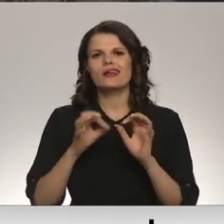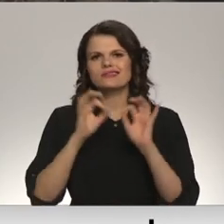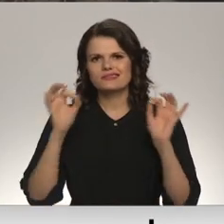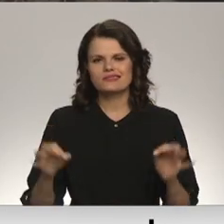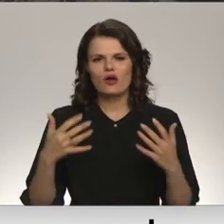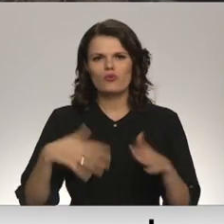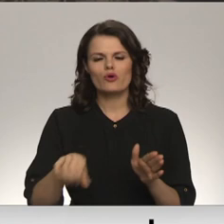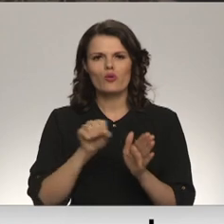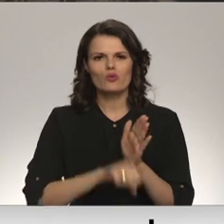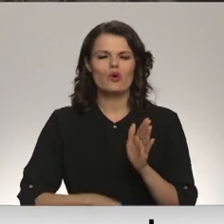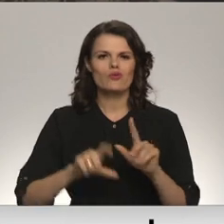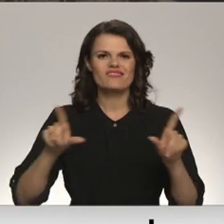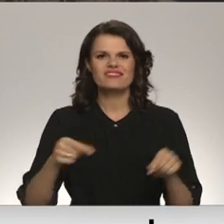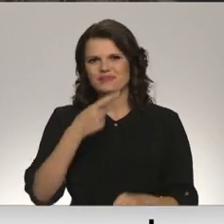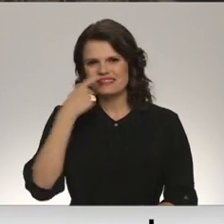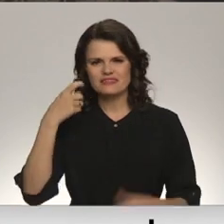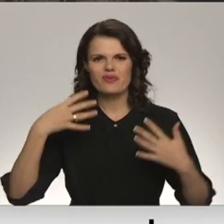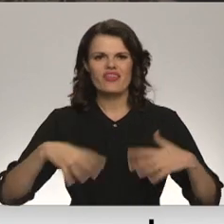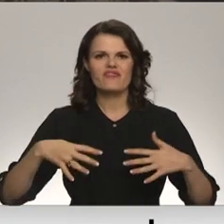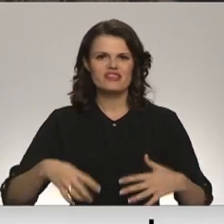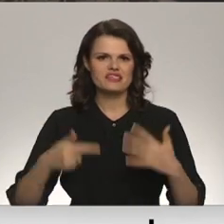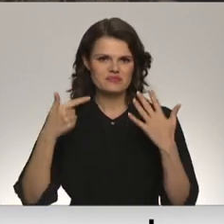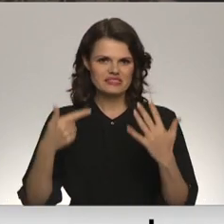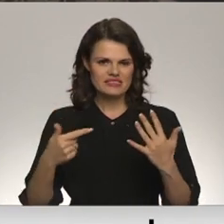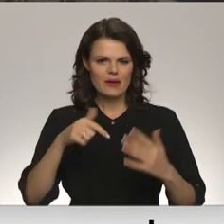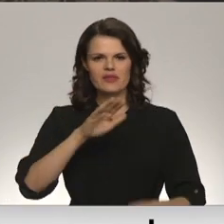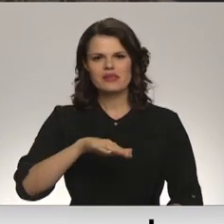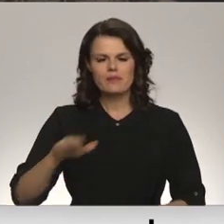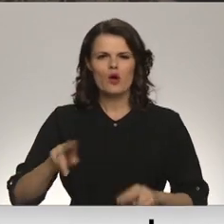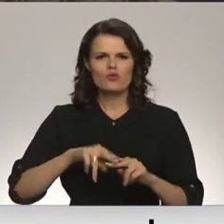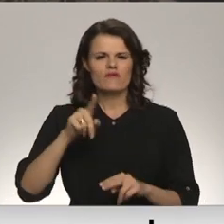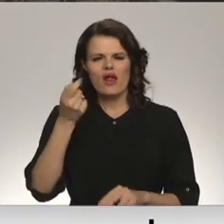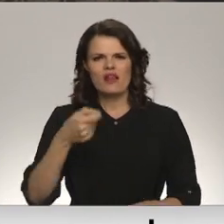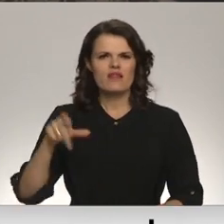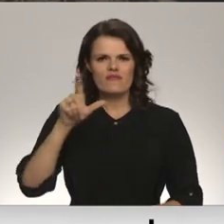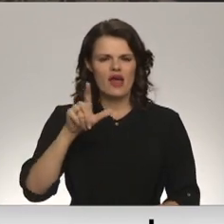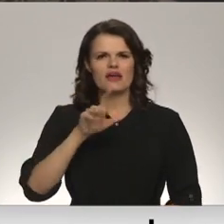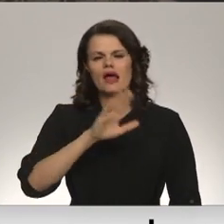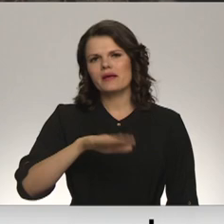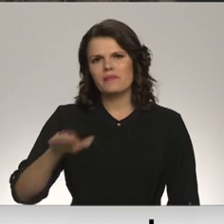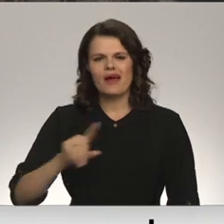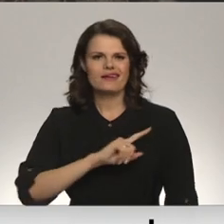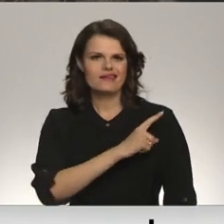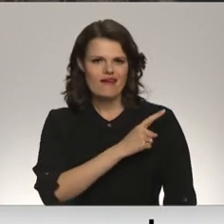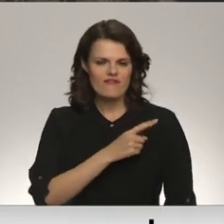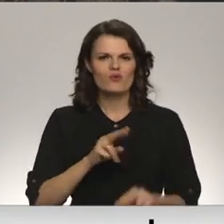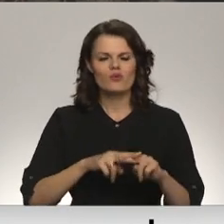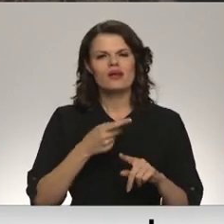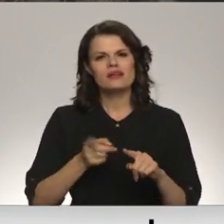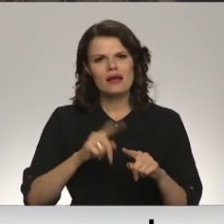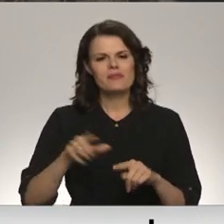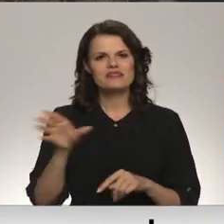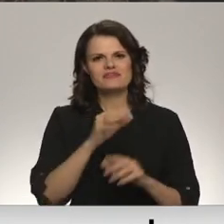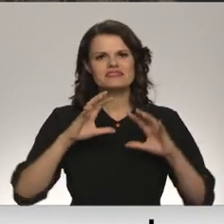nogalināt vismaz 197 bērni un vēl vairāk 100 ievainoti. Tādēļ visai pasaulē ir jāsidodas rokās, lai to